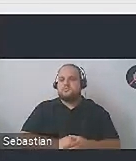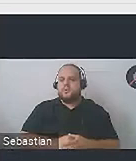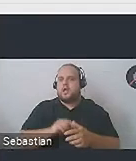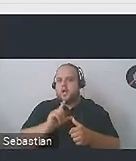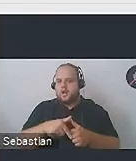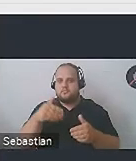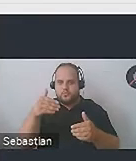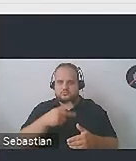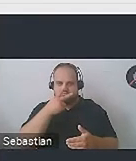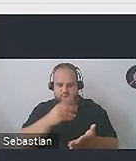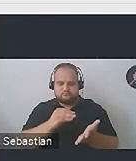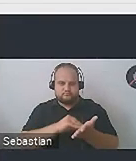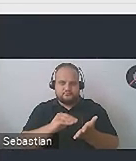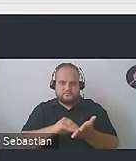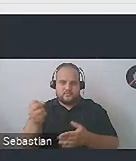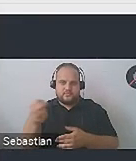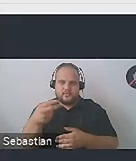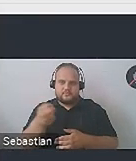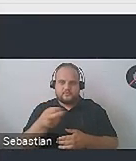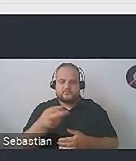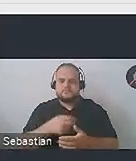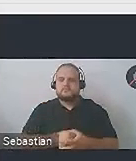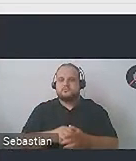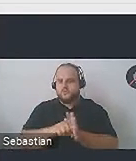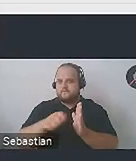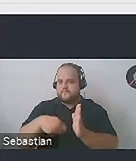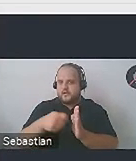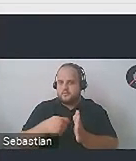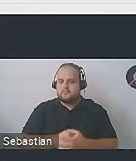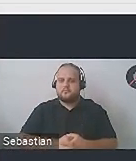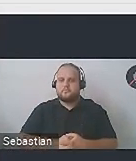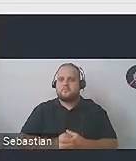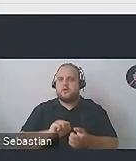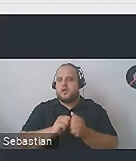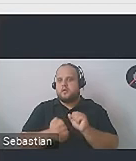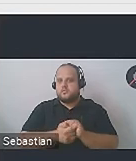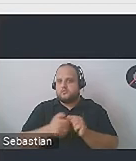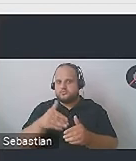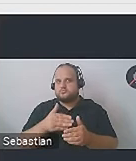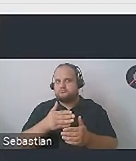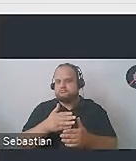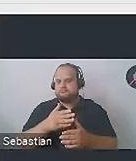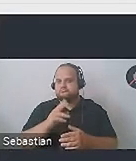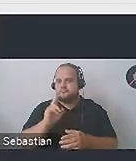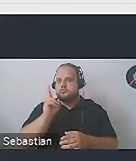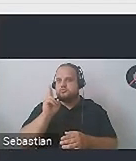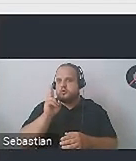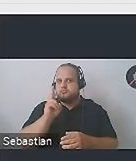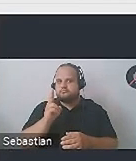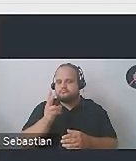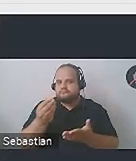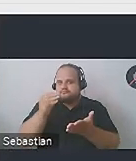ale można im zapewnić napisy do filmu albo można im zapewnić transkrypcję jakiegoś podcastu.